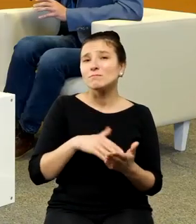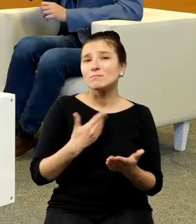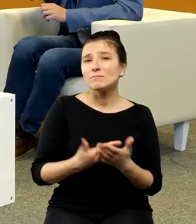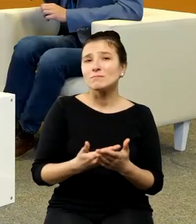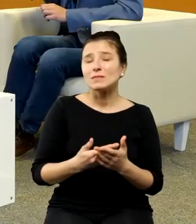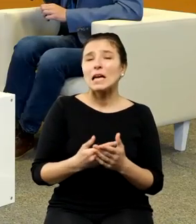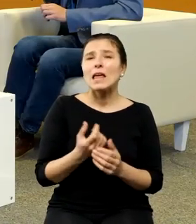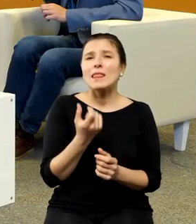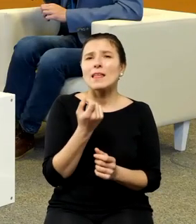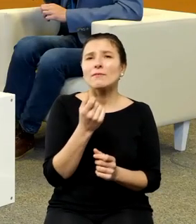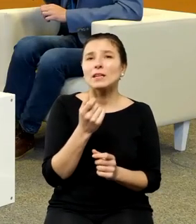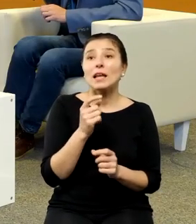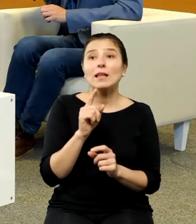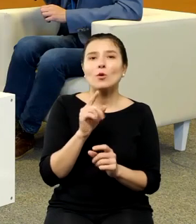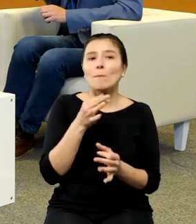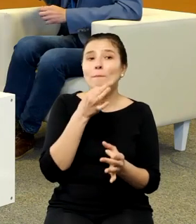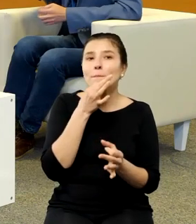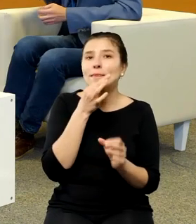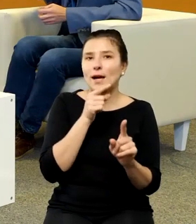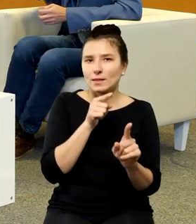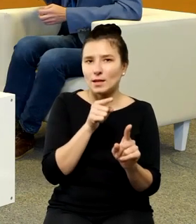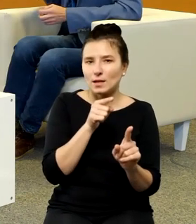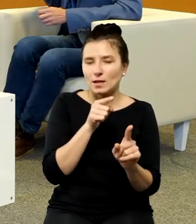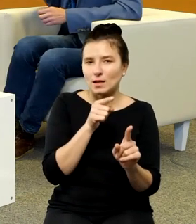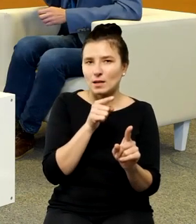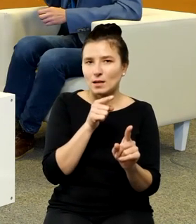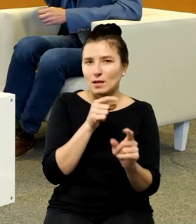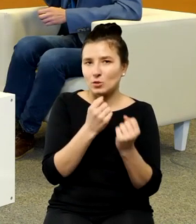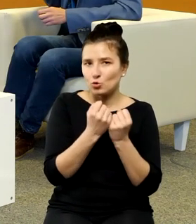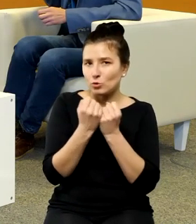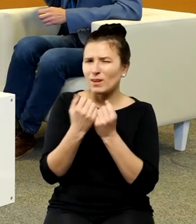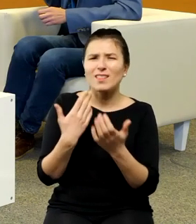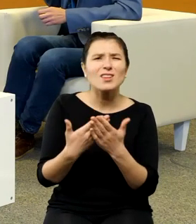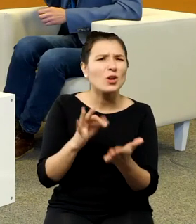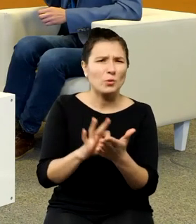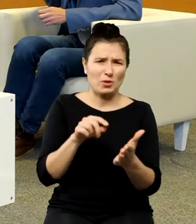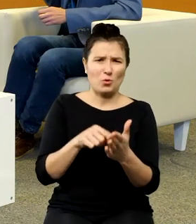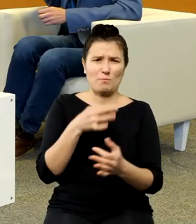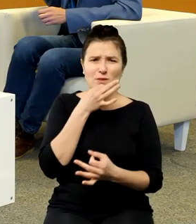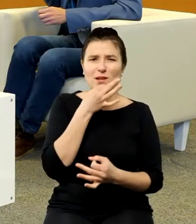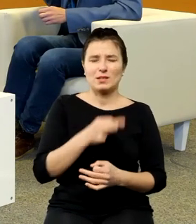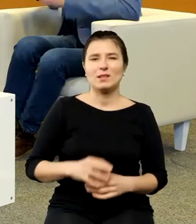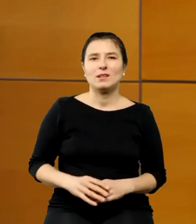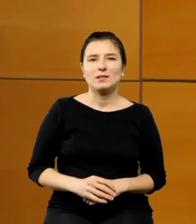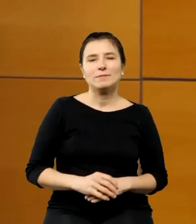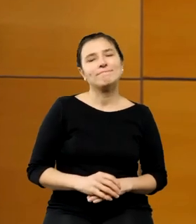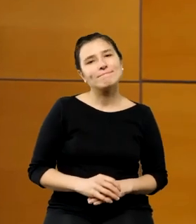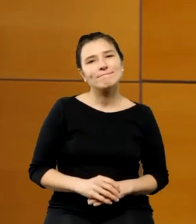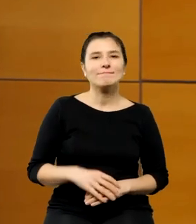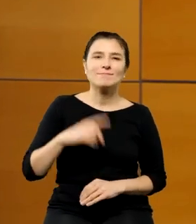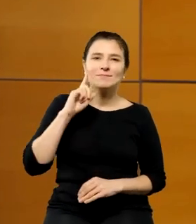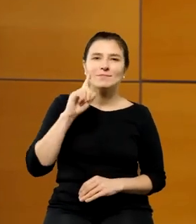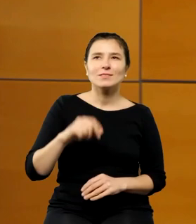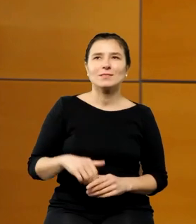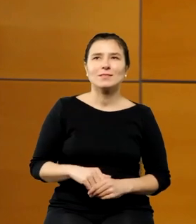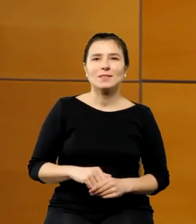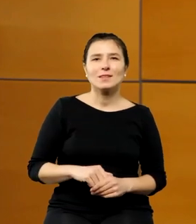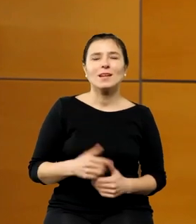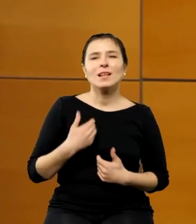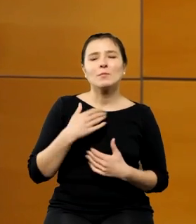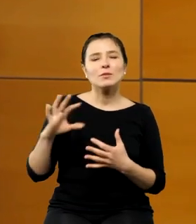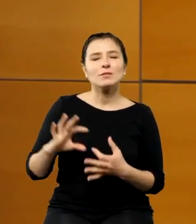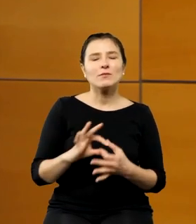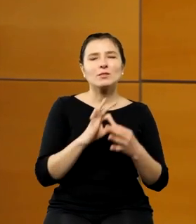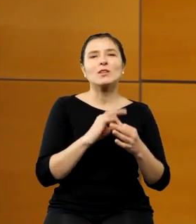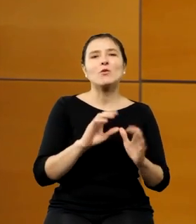na sekundę na tym pytaniu, dlaczego to pytanie? Właśnie, bo jak wiadomo, jest to nawiązanie do filmu